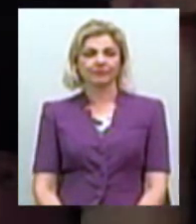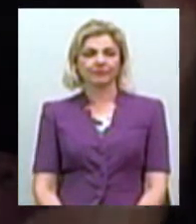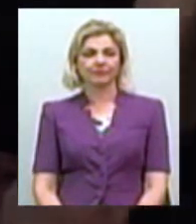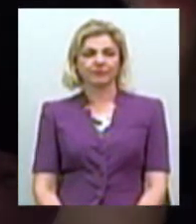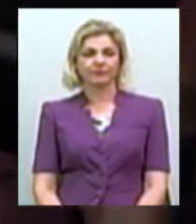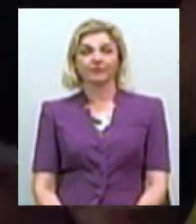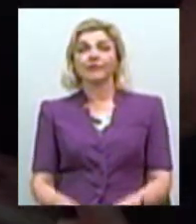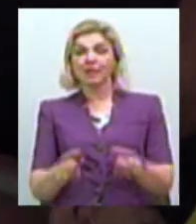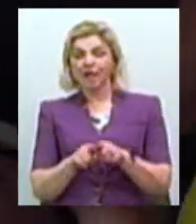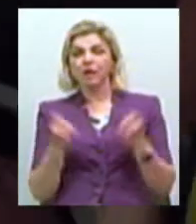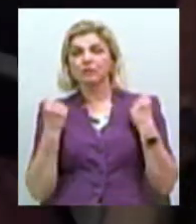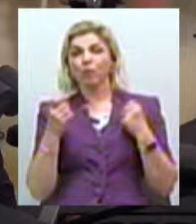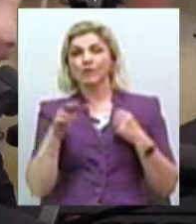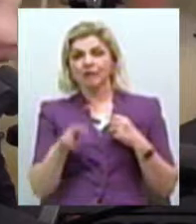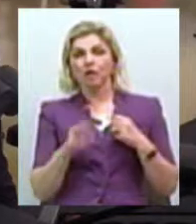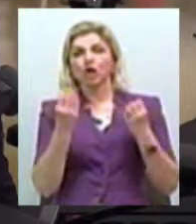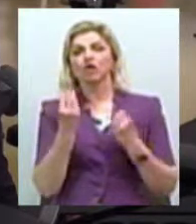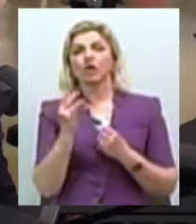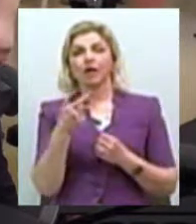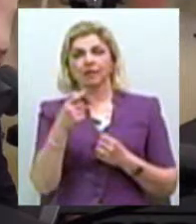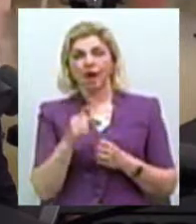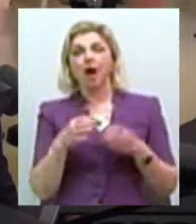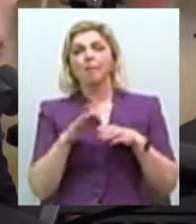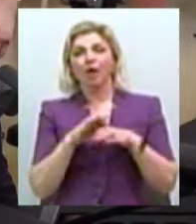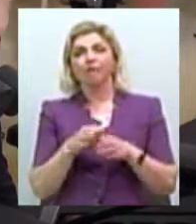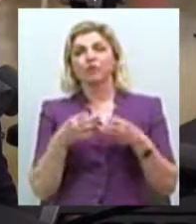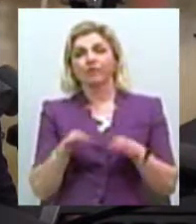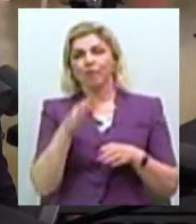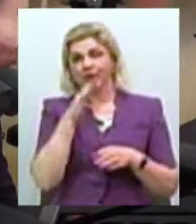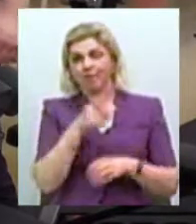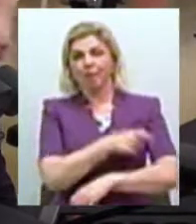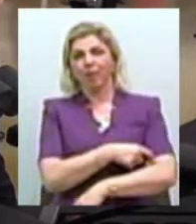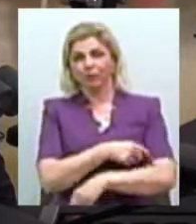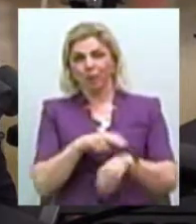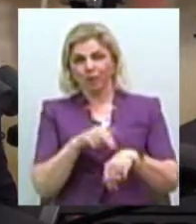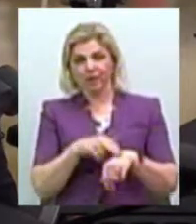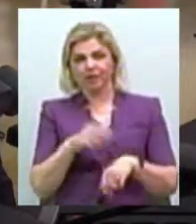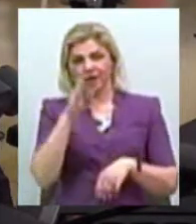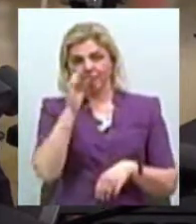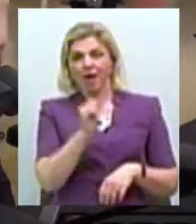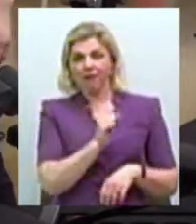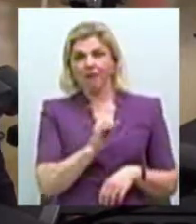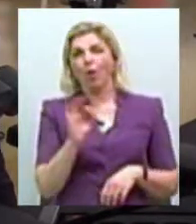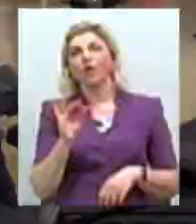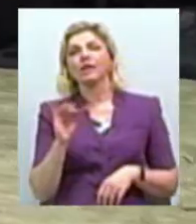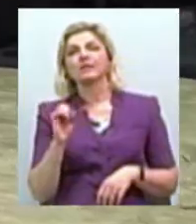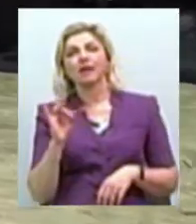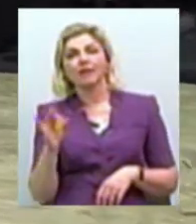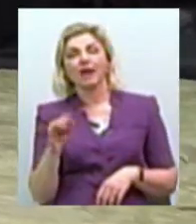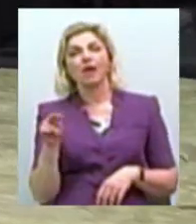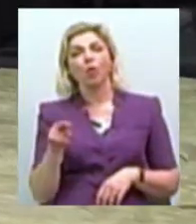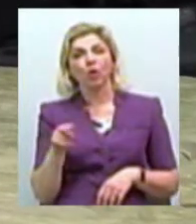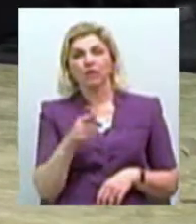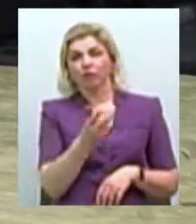Так у спортзалі та зі штангою проводять свій вільний час патрульні поліцейські Андрій Куземчак та Олександр Леонтьєв. Хлопці